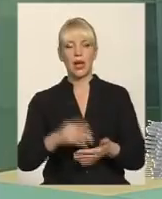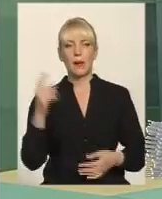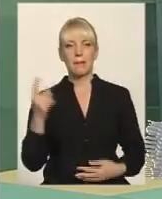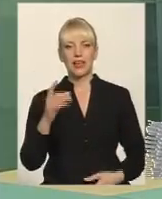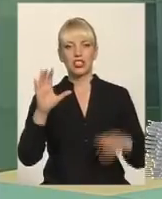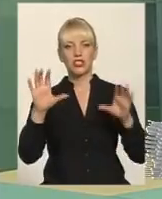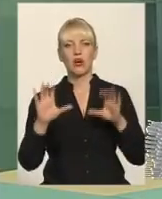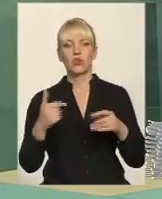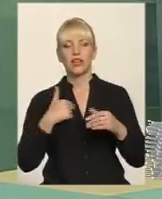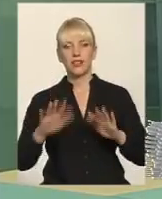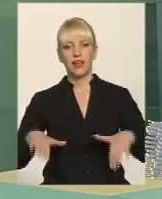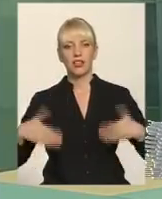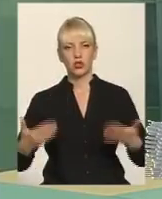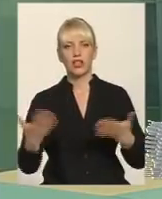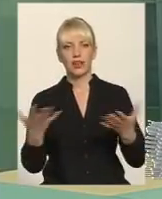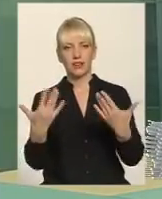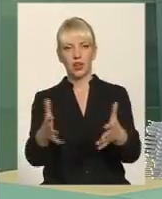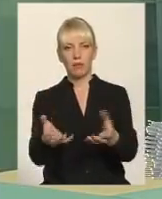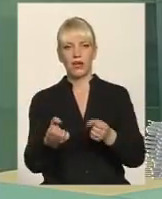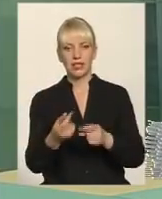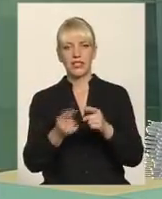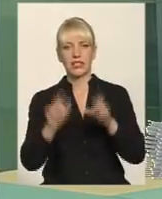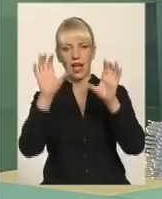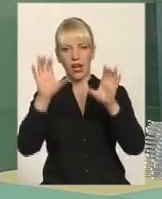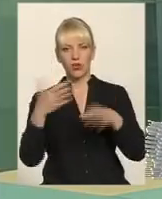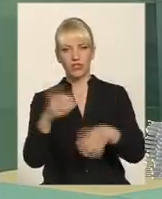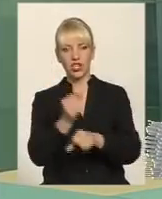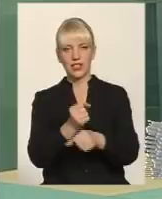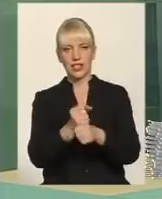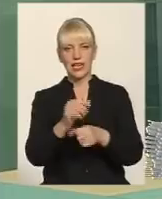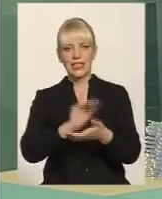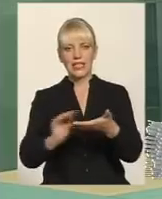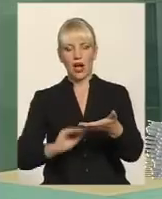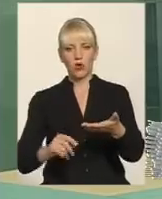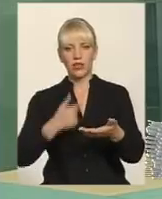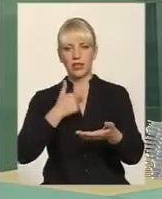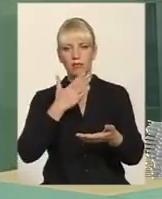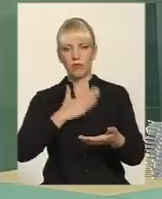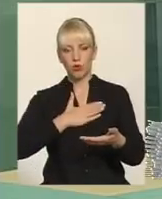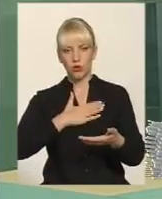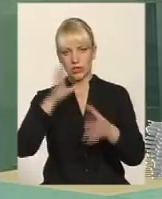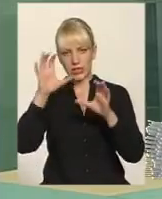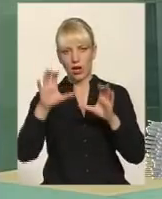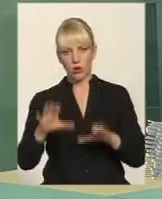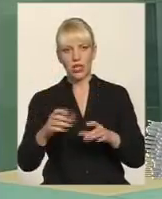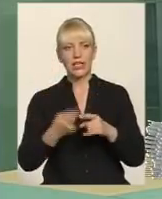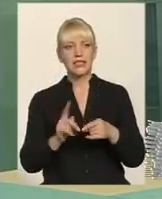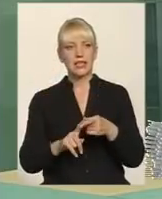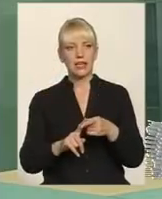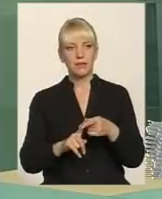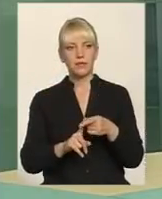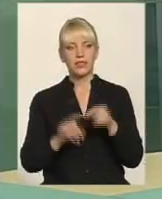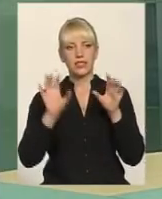ініціював і який прийнятий, сьогодні він вступив в дію, цей закон діє, закон написаний мною і ще невеличкою групою однодумців. Цей закон,